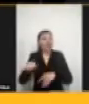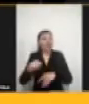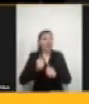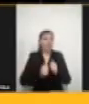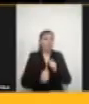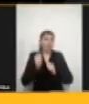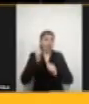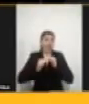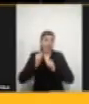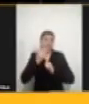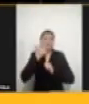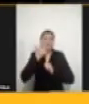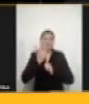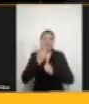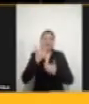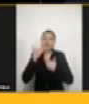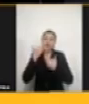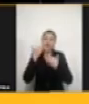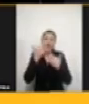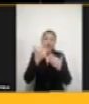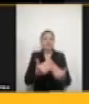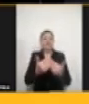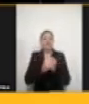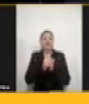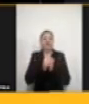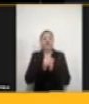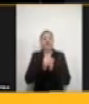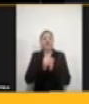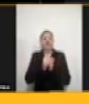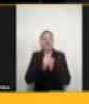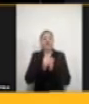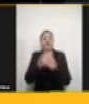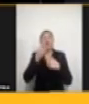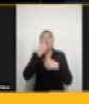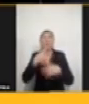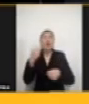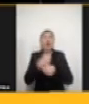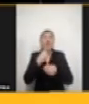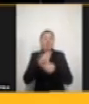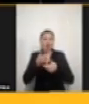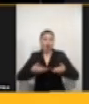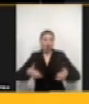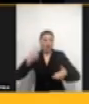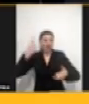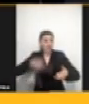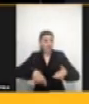una consulta per affrontare il tema del